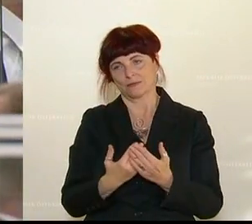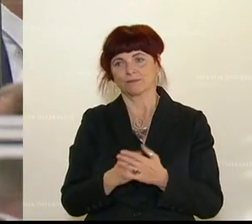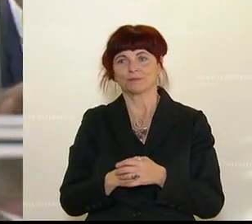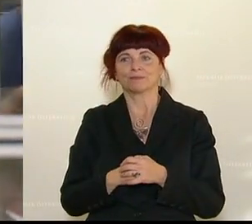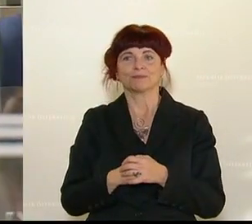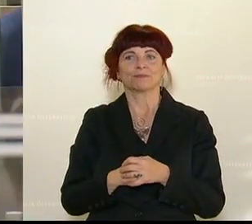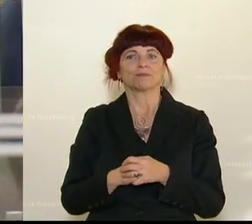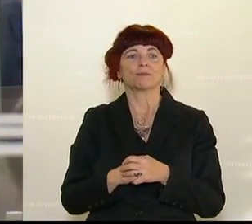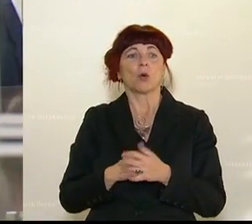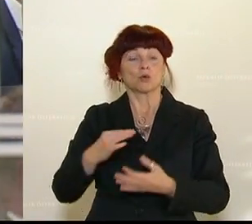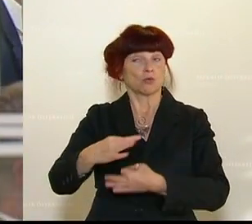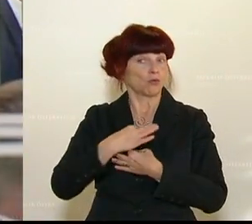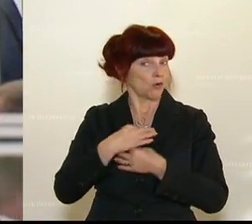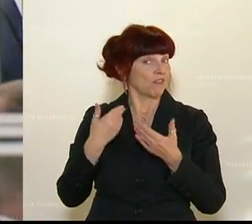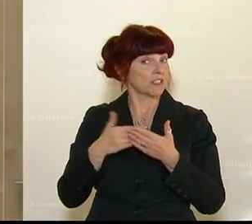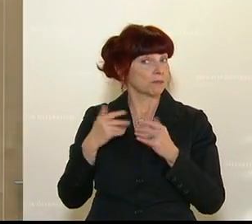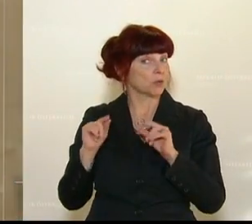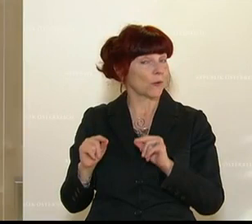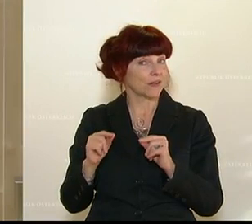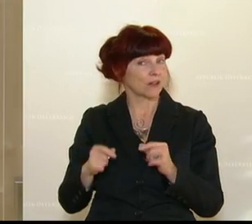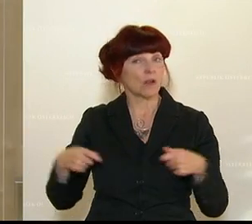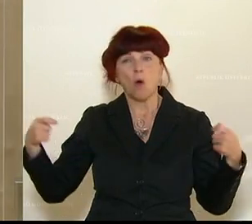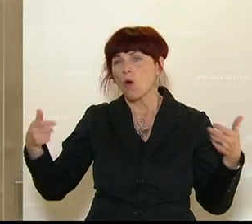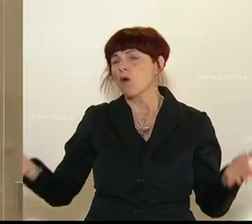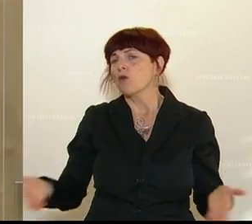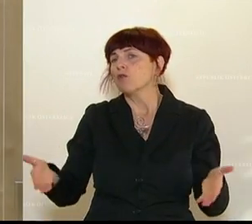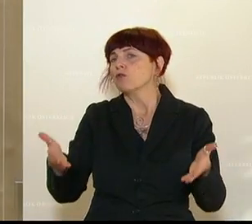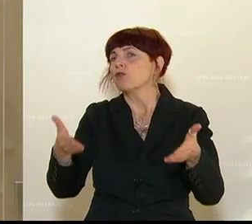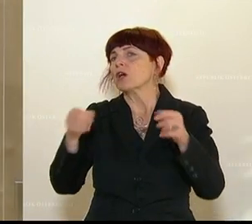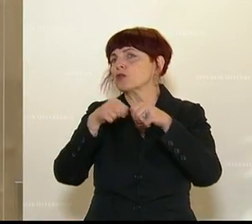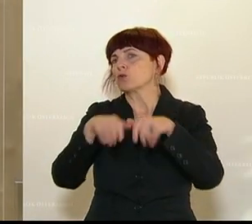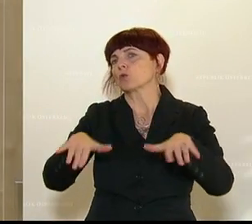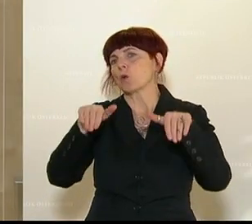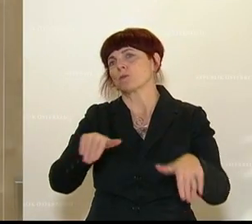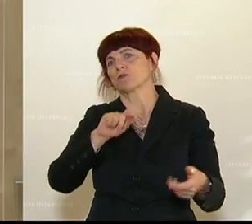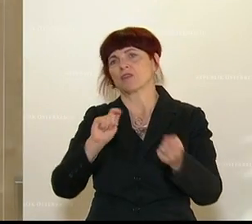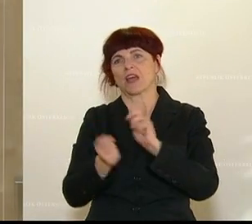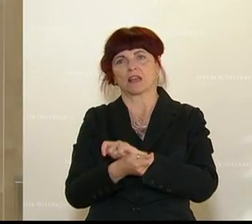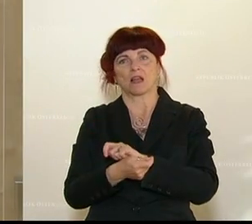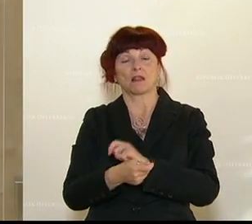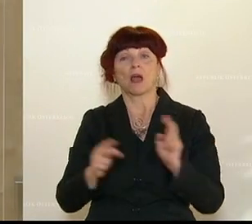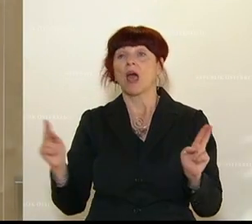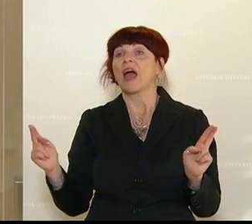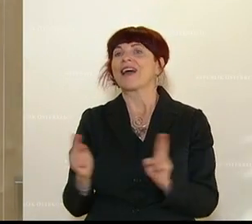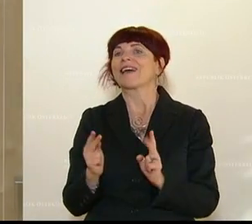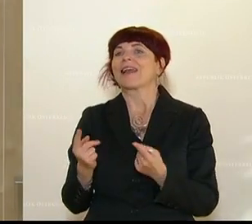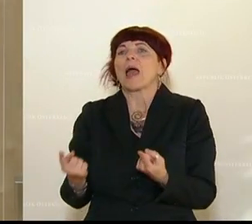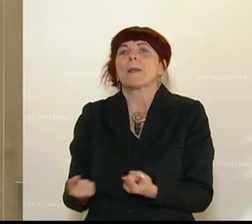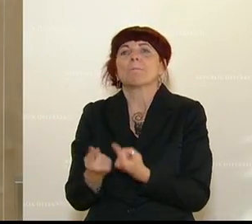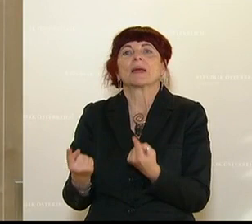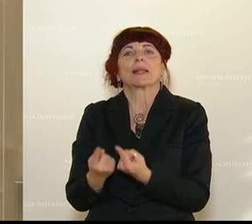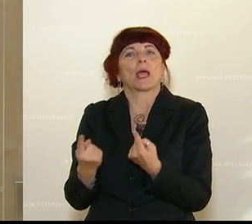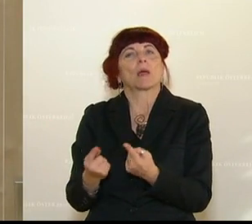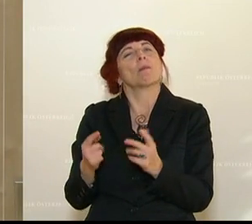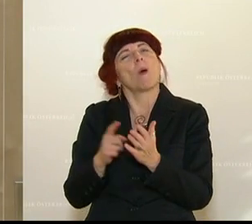Und für uns heißt das, dass wir die Förderstruktur in dem Sinn ändern müssen, dass das kleinbetriebliche, oft familiär geführte